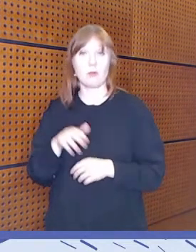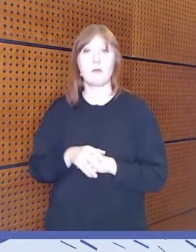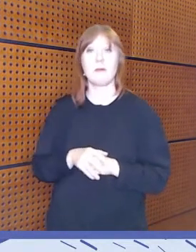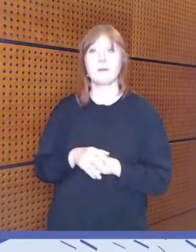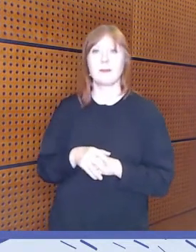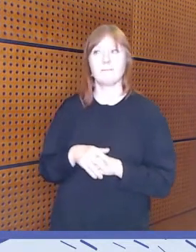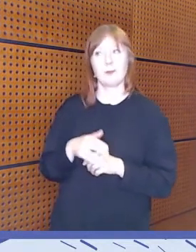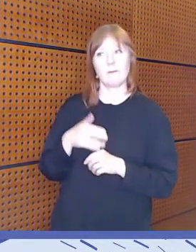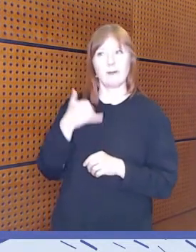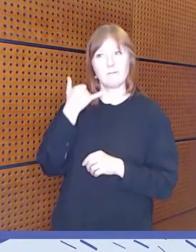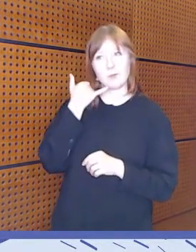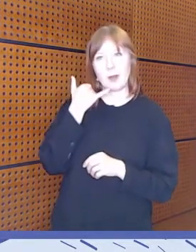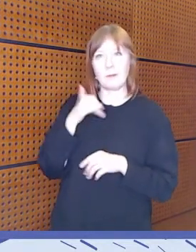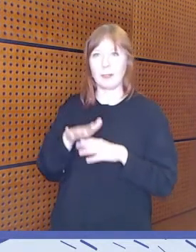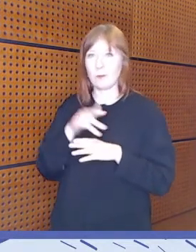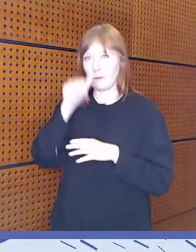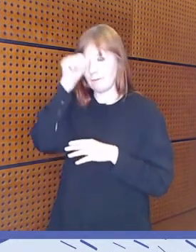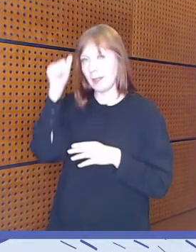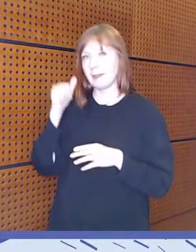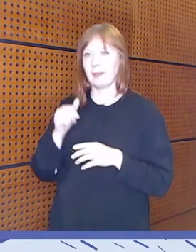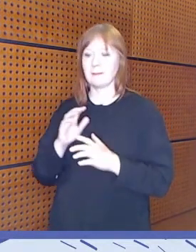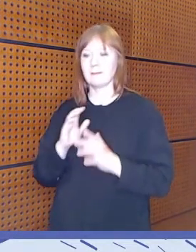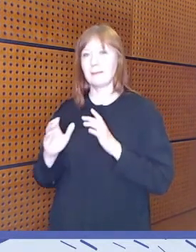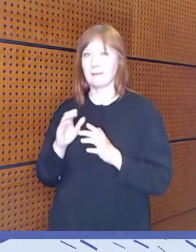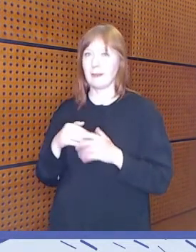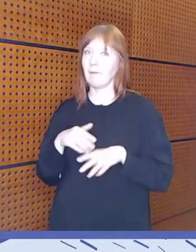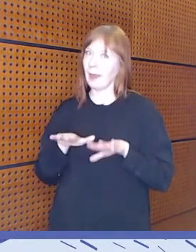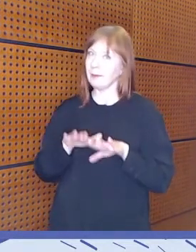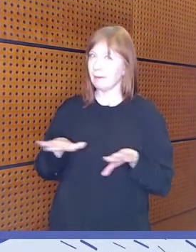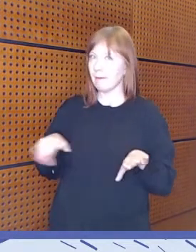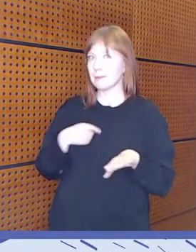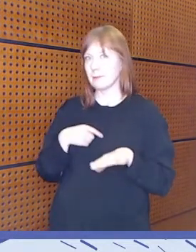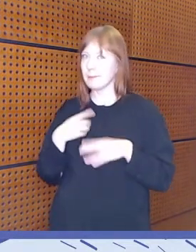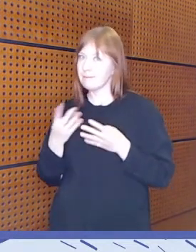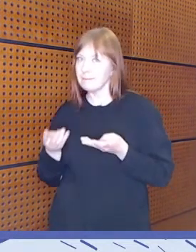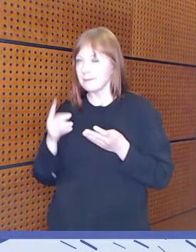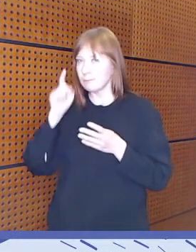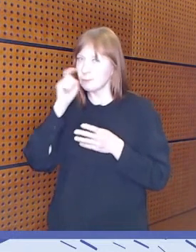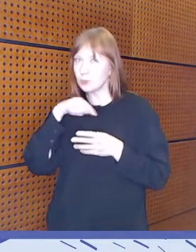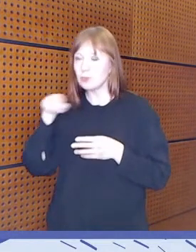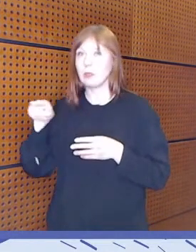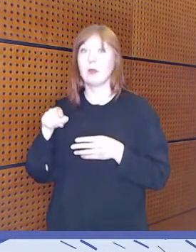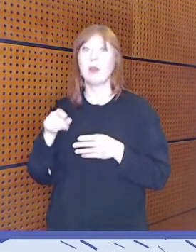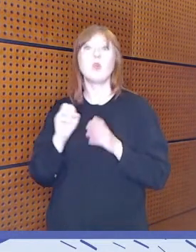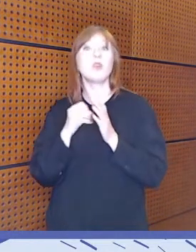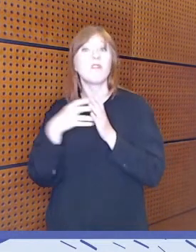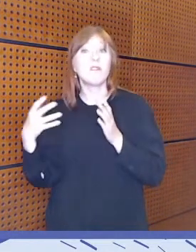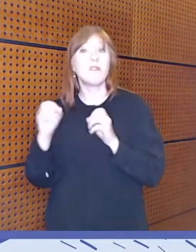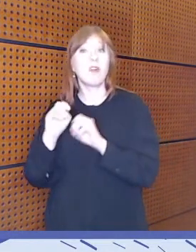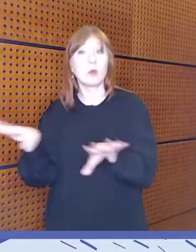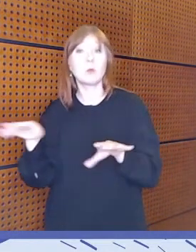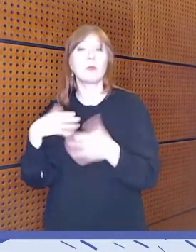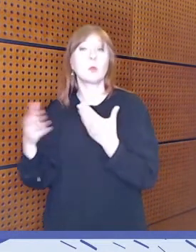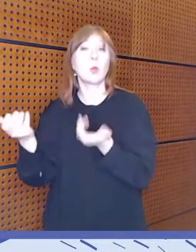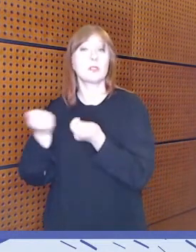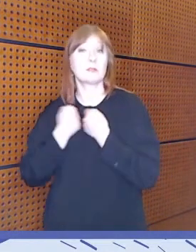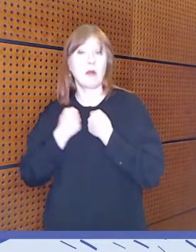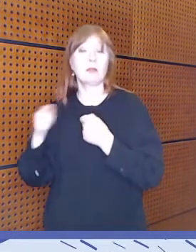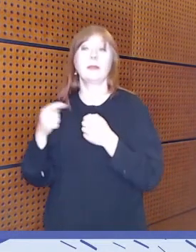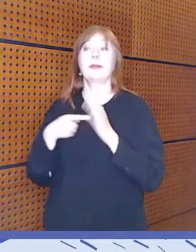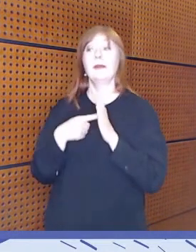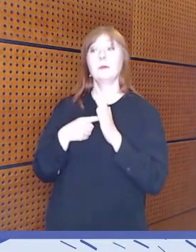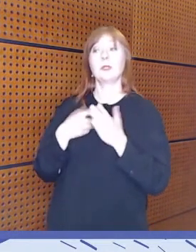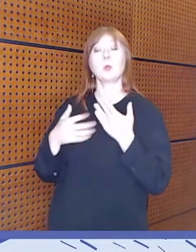hankalaa tai minä olen hidas chattääjä, en pysty, niin miten se vaikuttaa minun työn saantiin. Meillä on paljon tehtävää, erityisesti työelämässä.